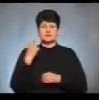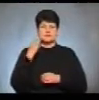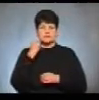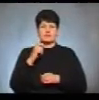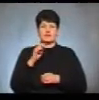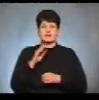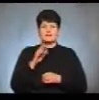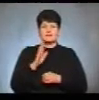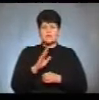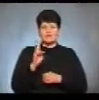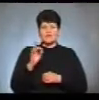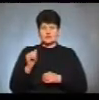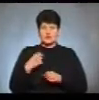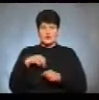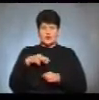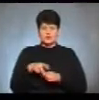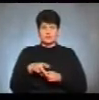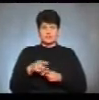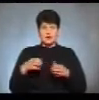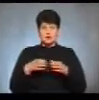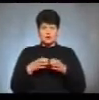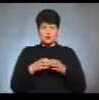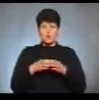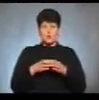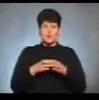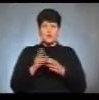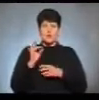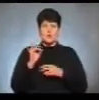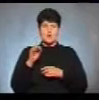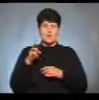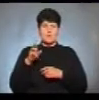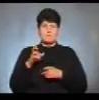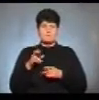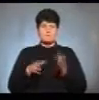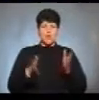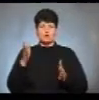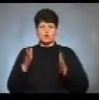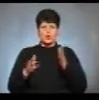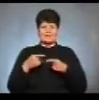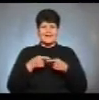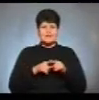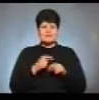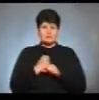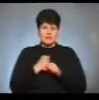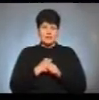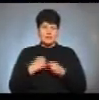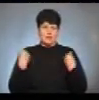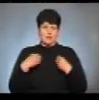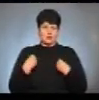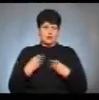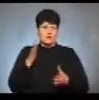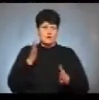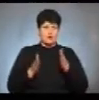Ковальчук відбідує гурток робототехніки Тернопільської станції юних техніків. Разом з друзями і вчителями зробили костюми роботів та астронавтів.